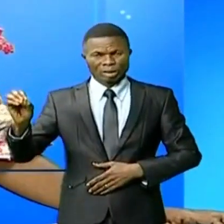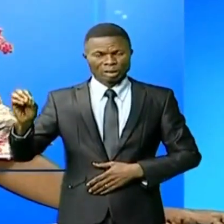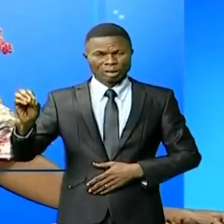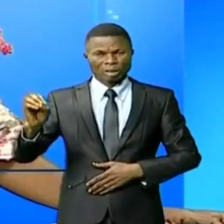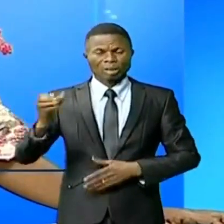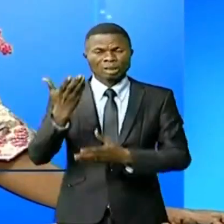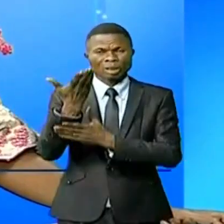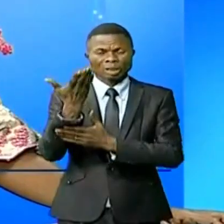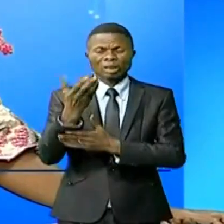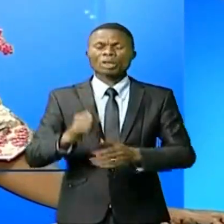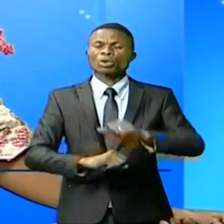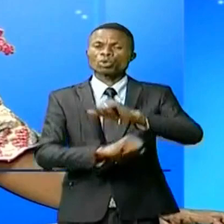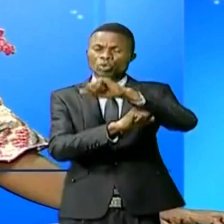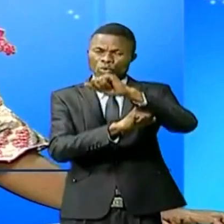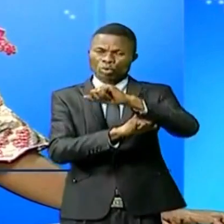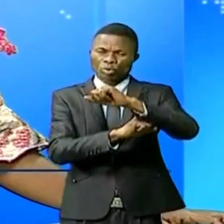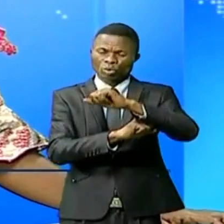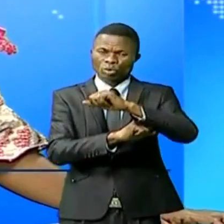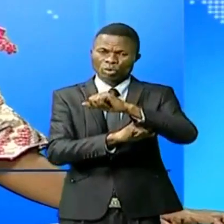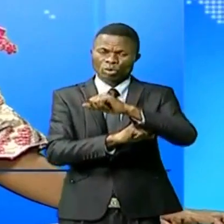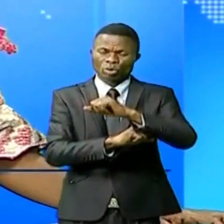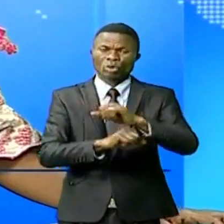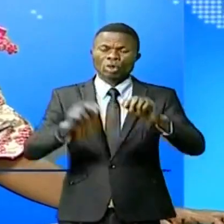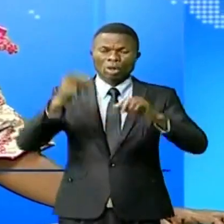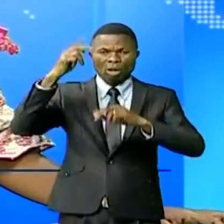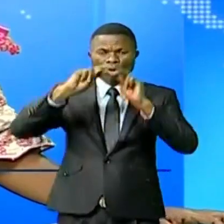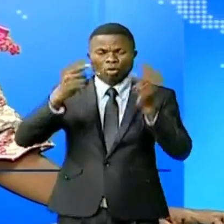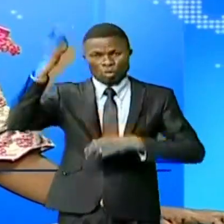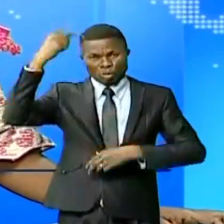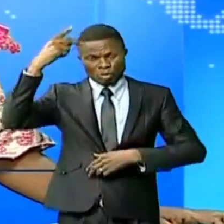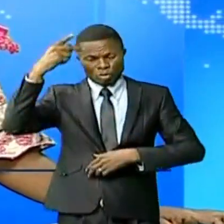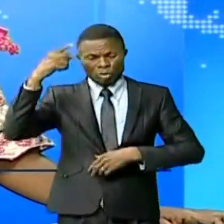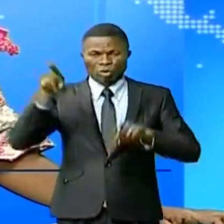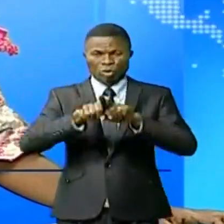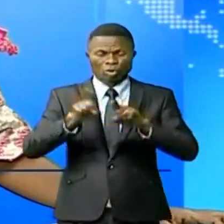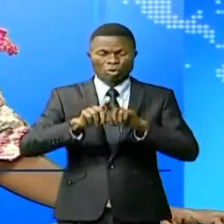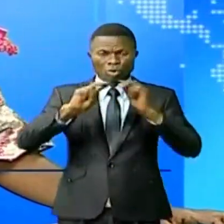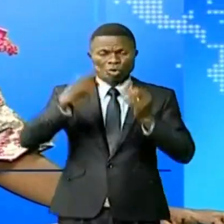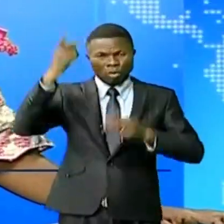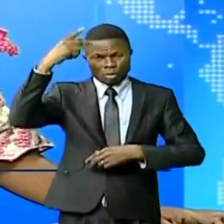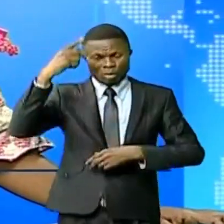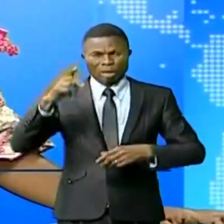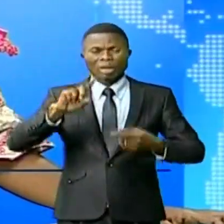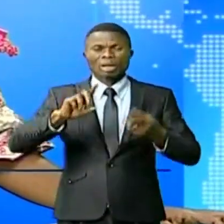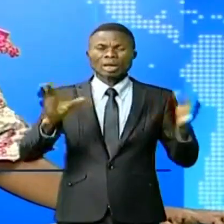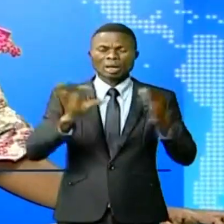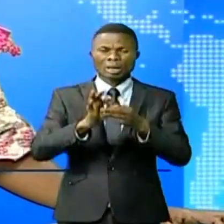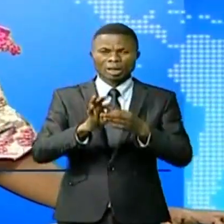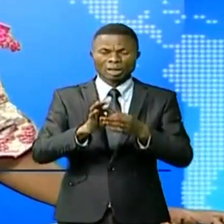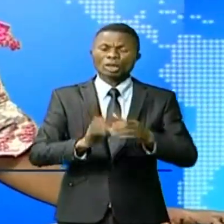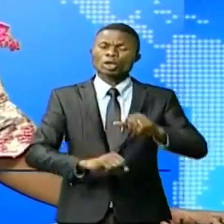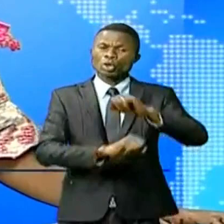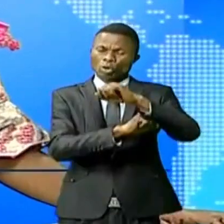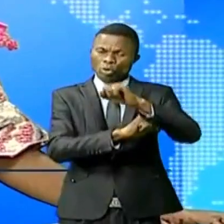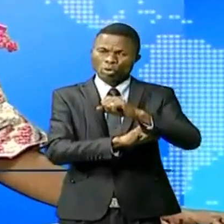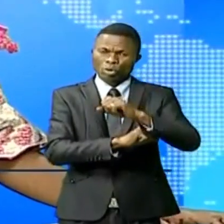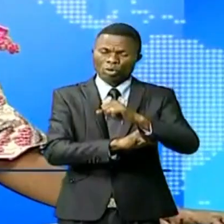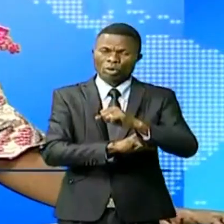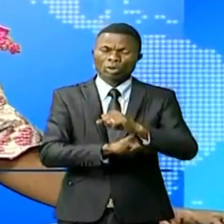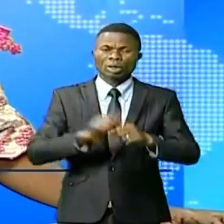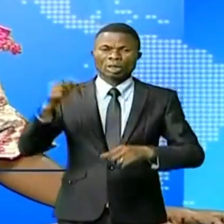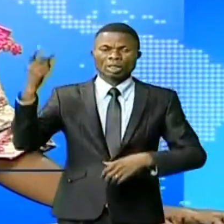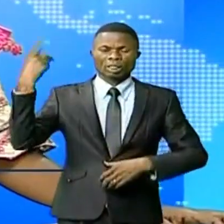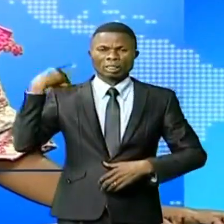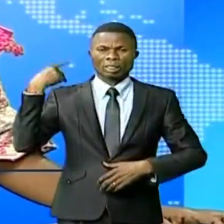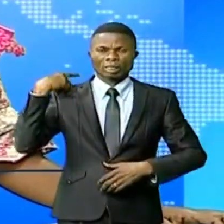leur soutien au parti politique en tant que parti politique allié à l'UDPS. Leur soutien à l'honorable